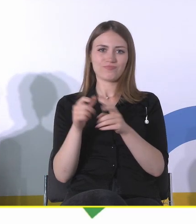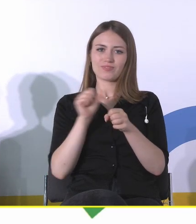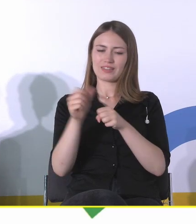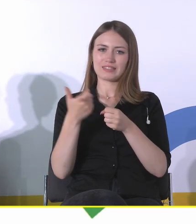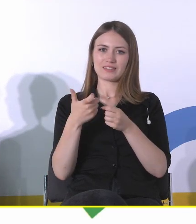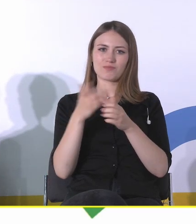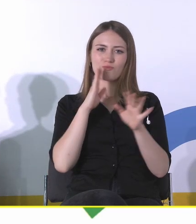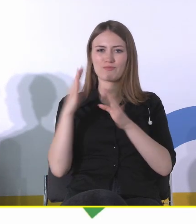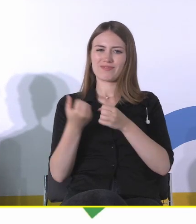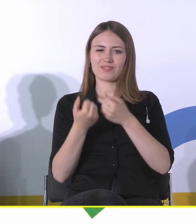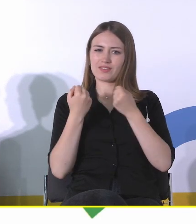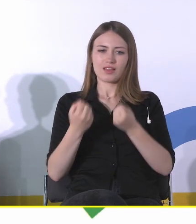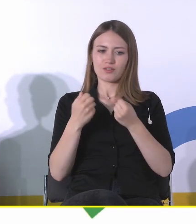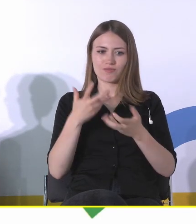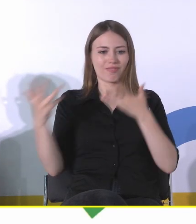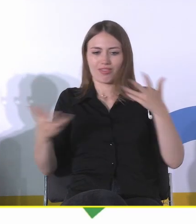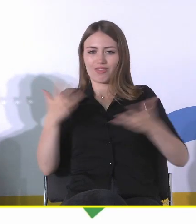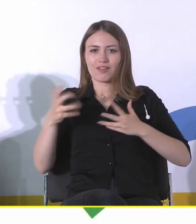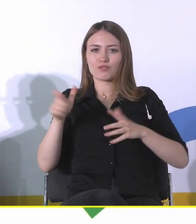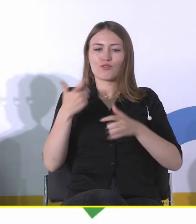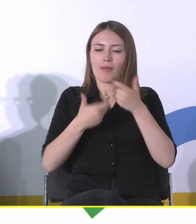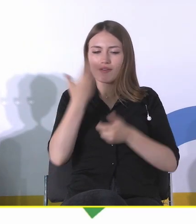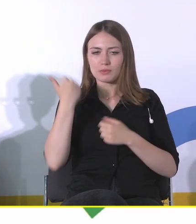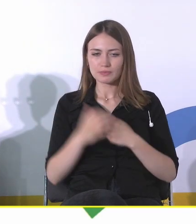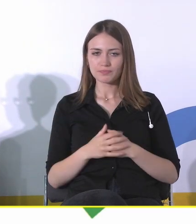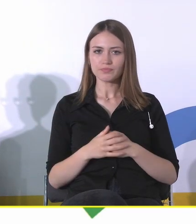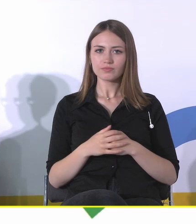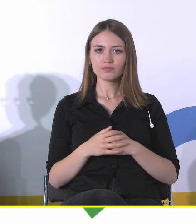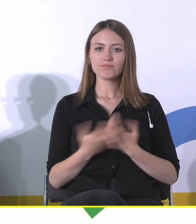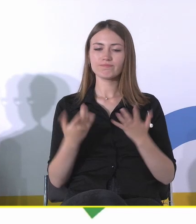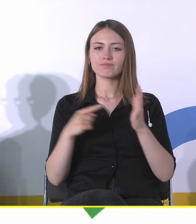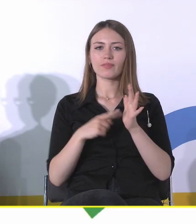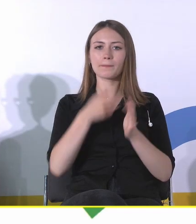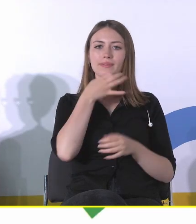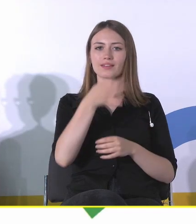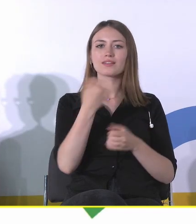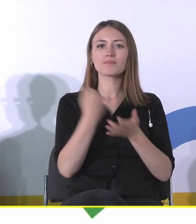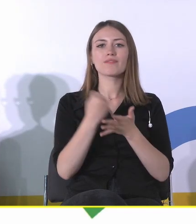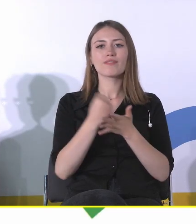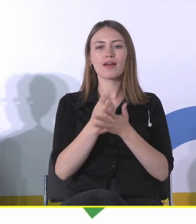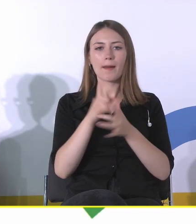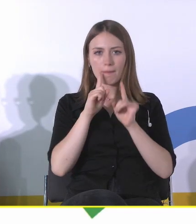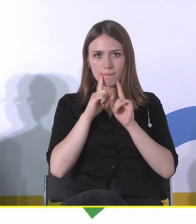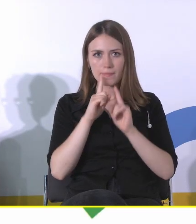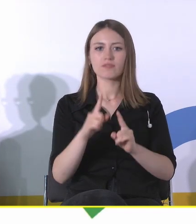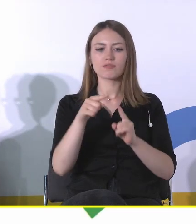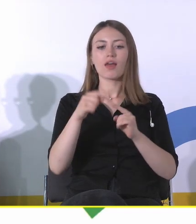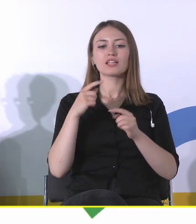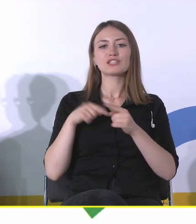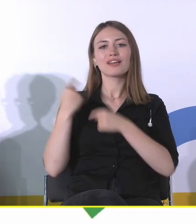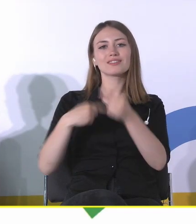zagubieni. No to oczywiście to jest pytanie o prawdziwą rangę dziedzictwa, i to